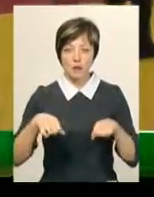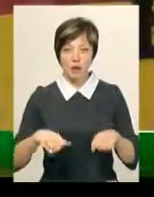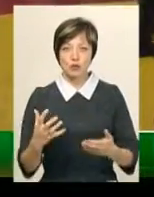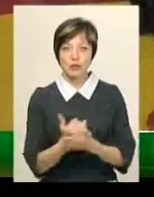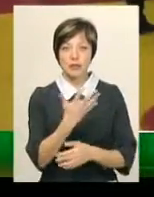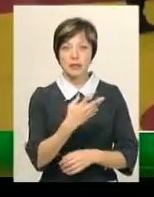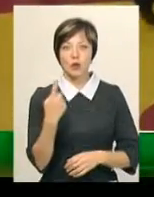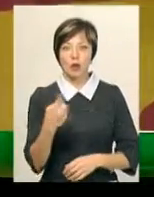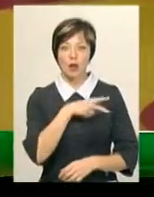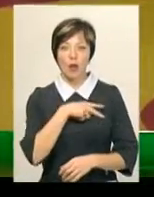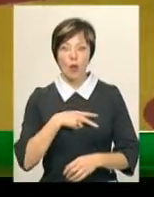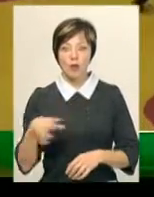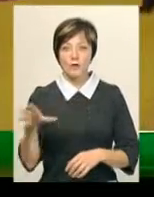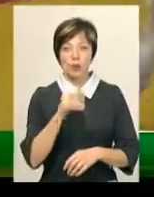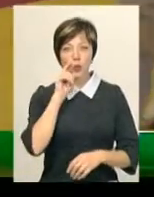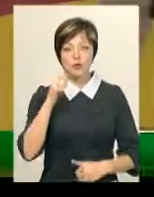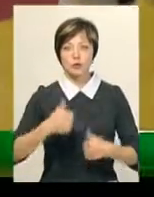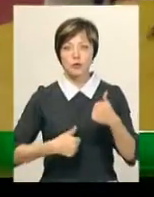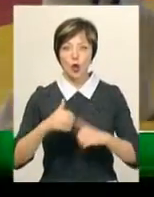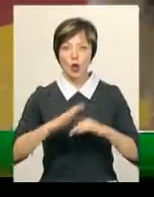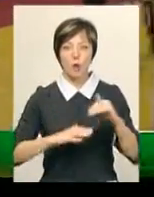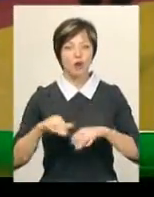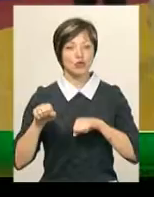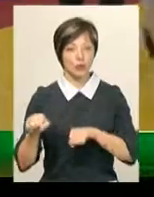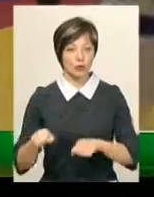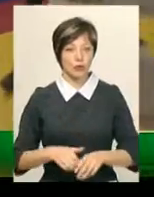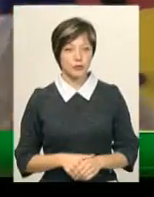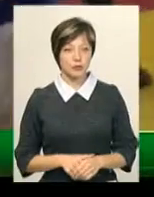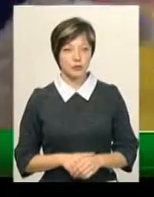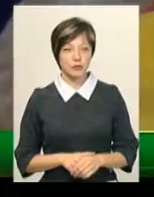51 нагороду на всеукраїнському турнірі з рукопашного бою.